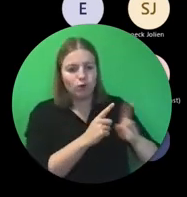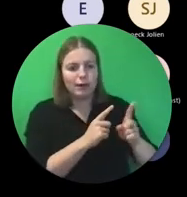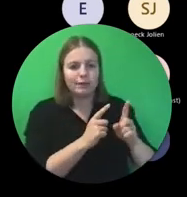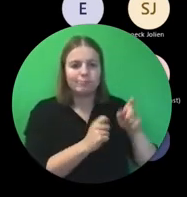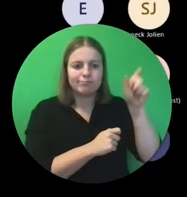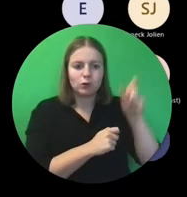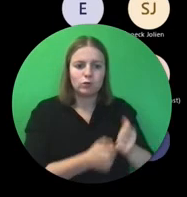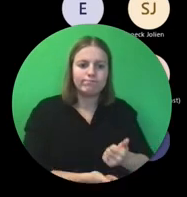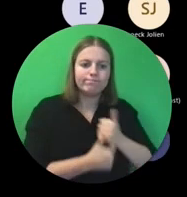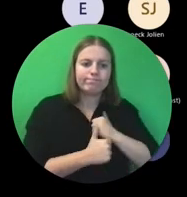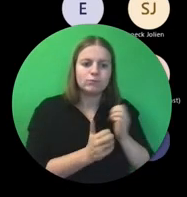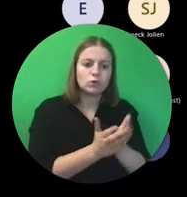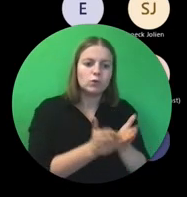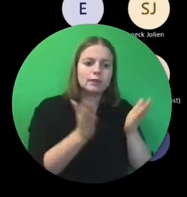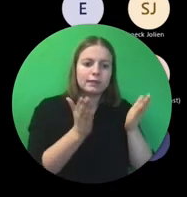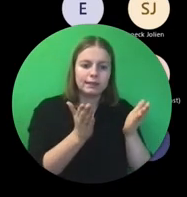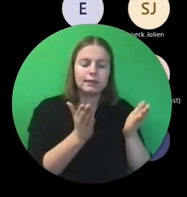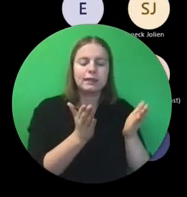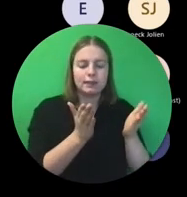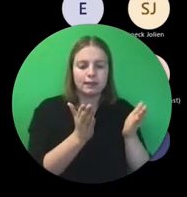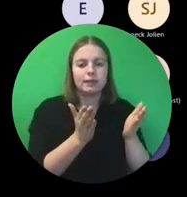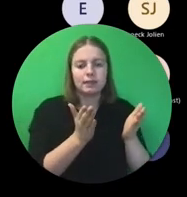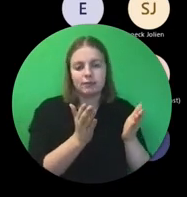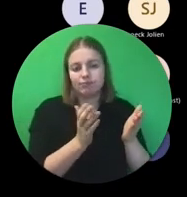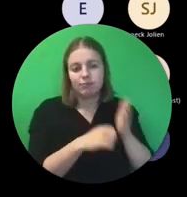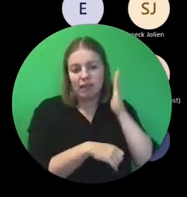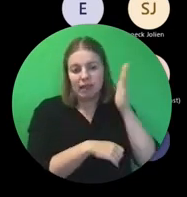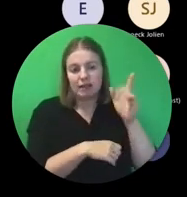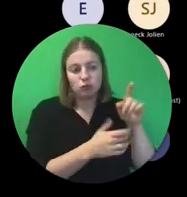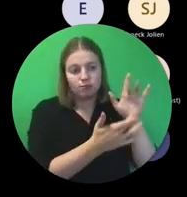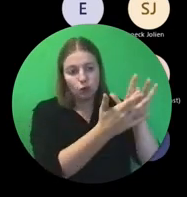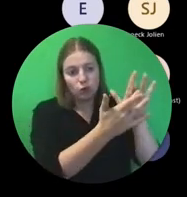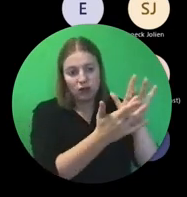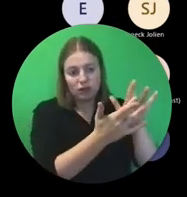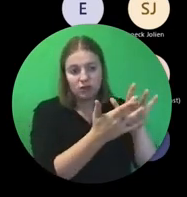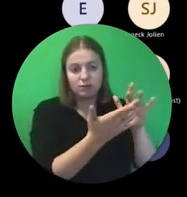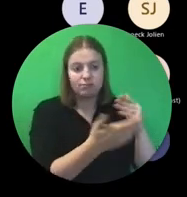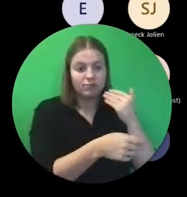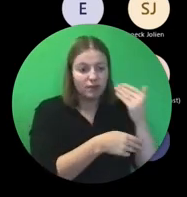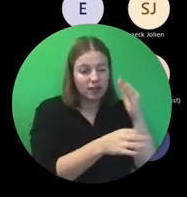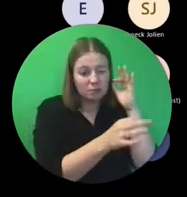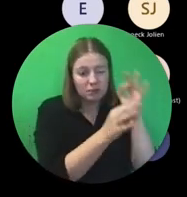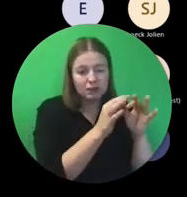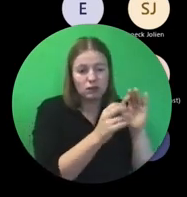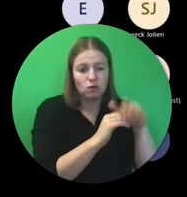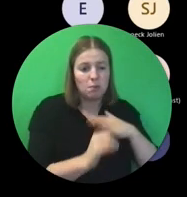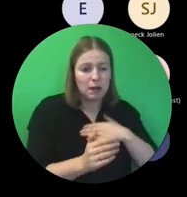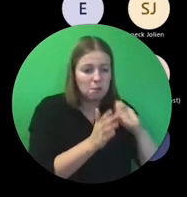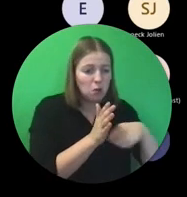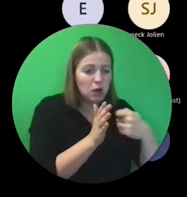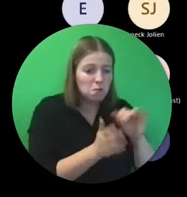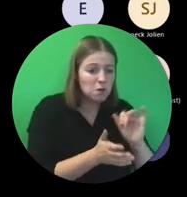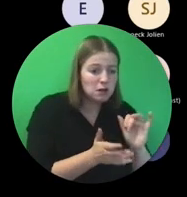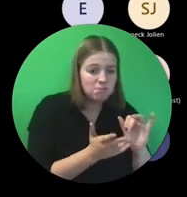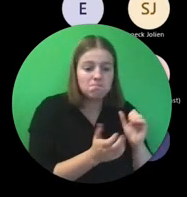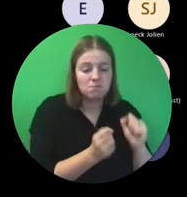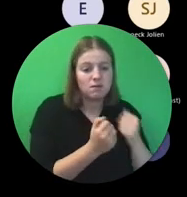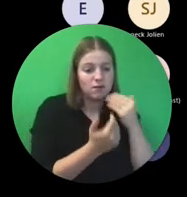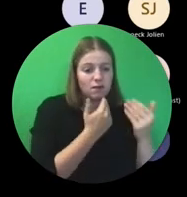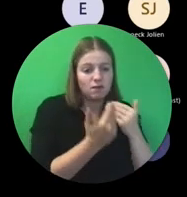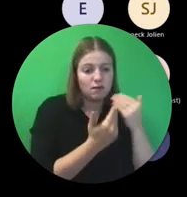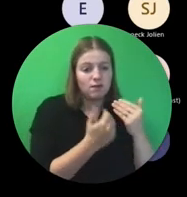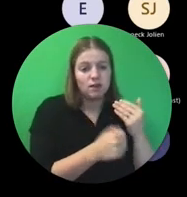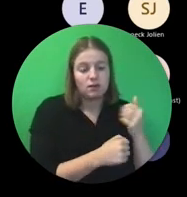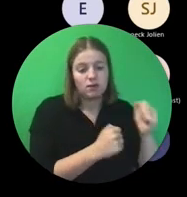dossierbeheerder. En ga je die later dan moeten contacteren om een vraag over jouw specifiek project, of een